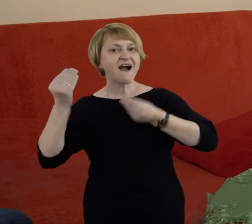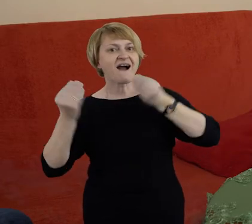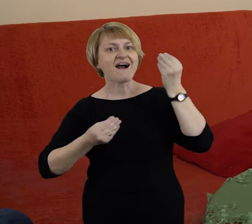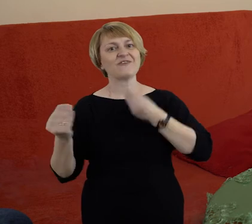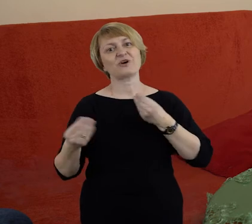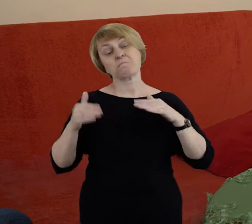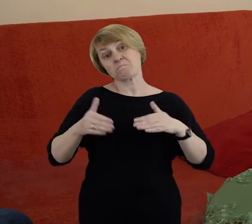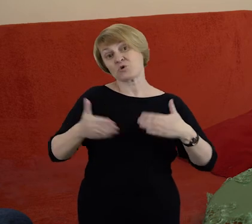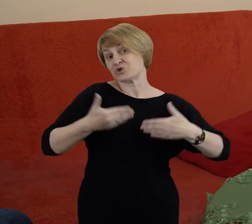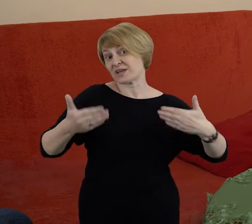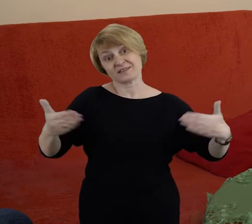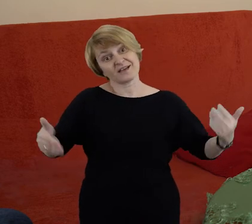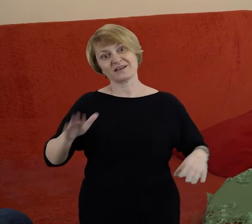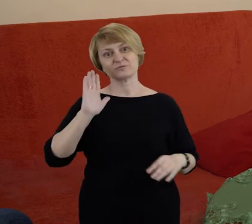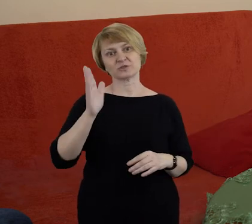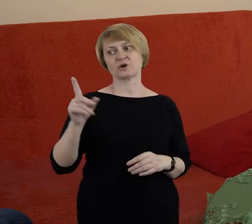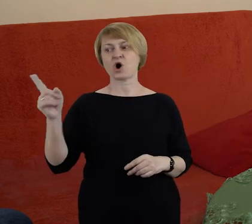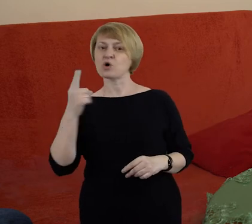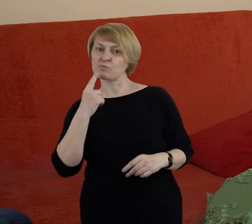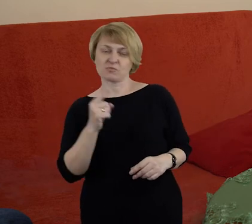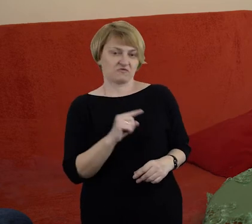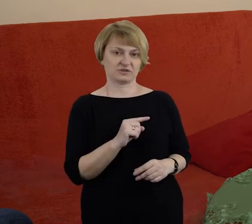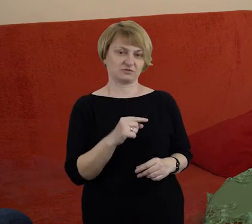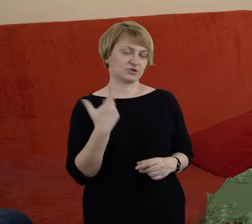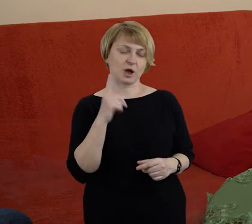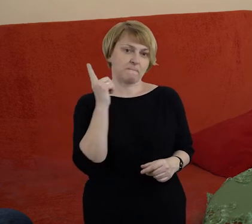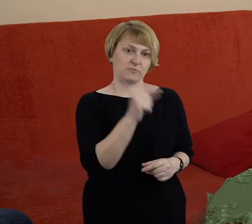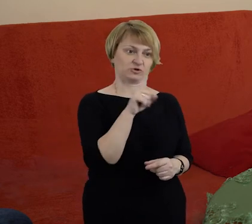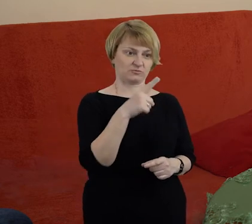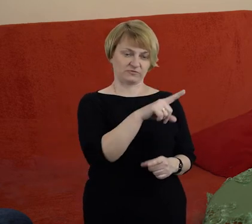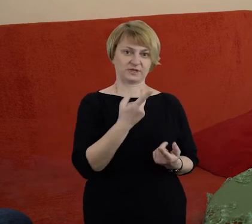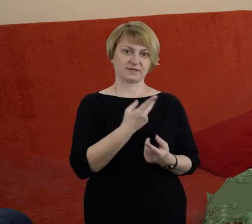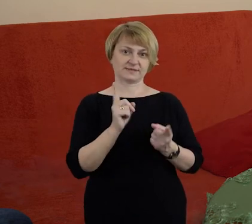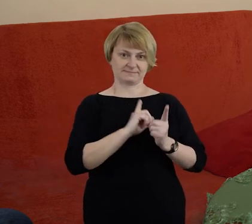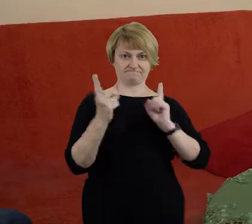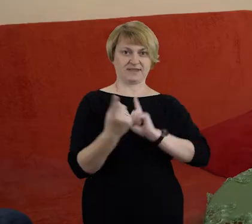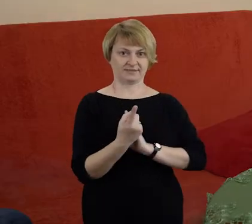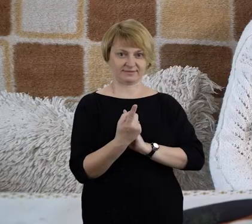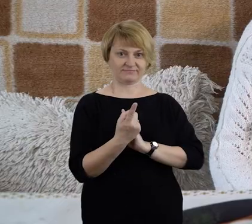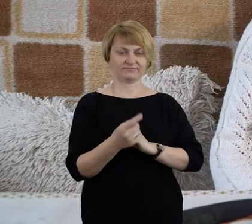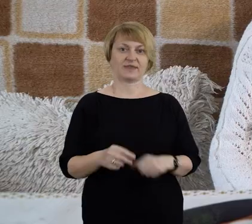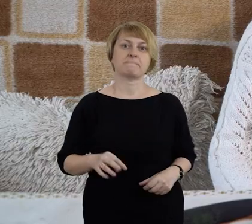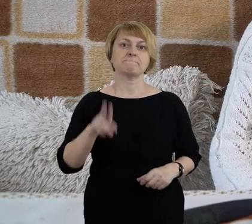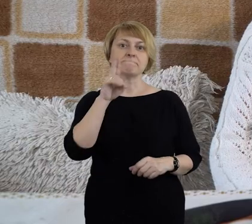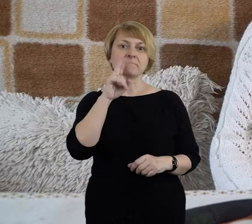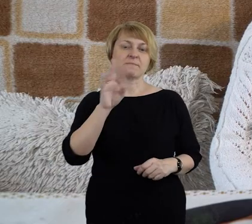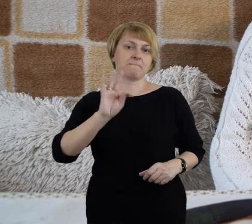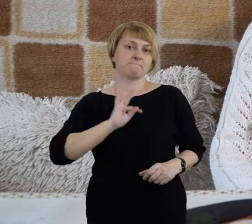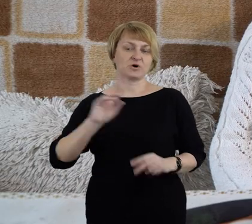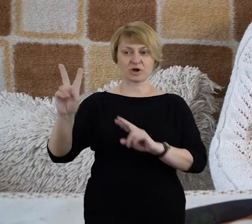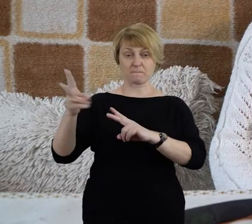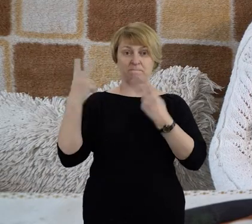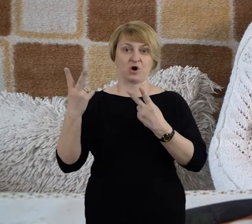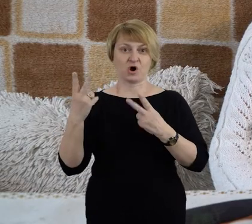się bawić i może jakiś teatr będzie. On powiedział, że nie pójdę tam, bo mnie przekabacą. Moja matka pochodziła z